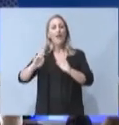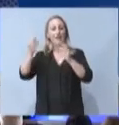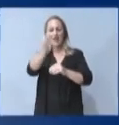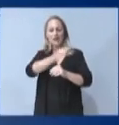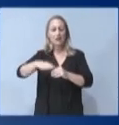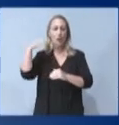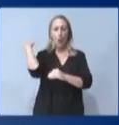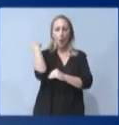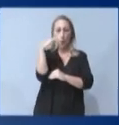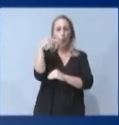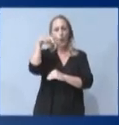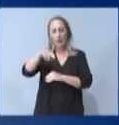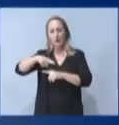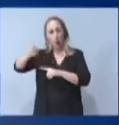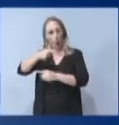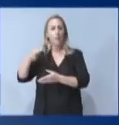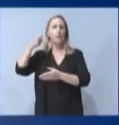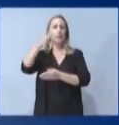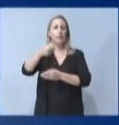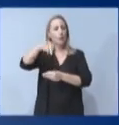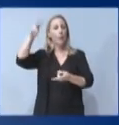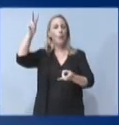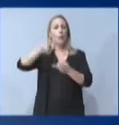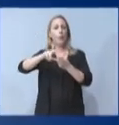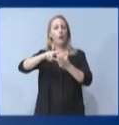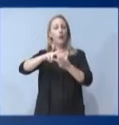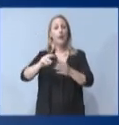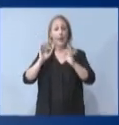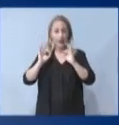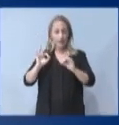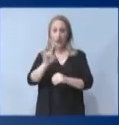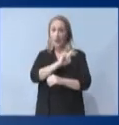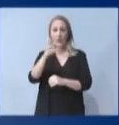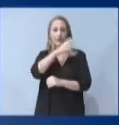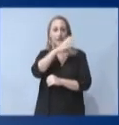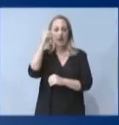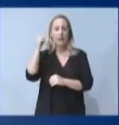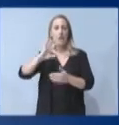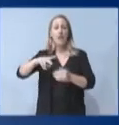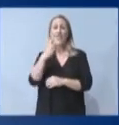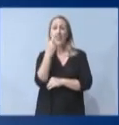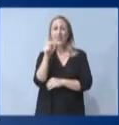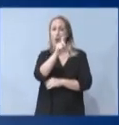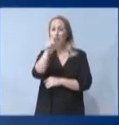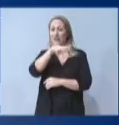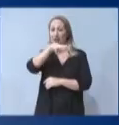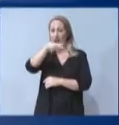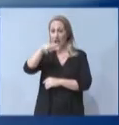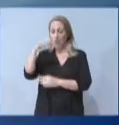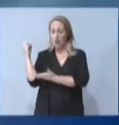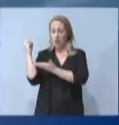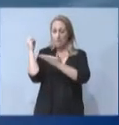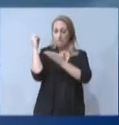μας. Και βέβαια, μην ξεχνάμε ότι σχεδόν 2 δισεκατομμύρια ευρώ διατίθενται ήδη